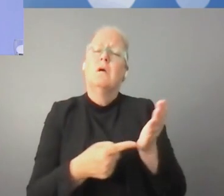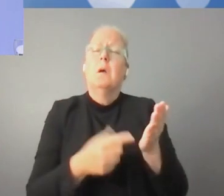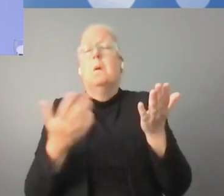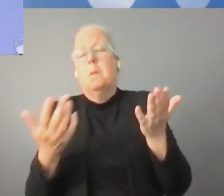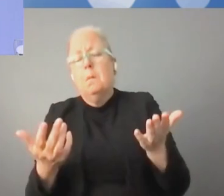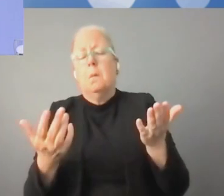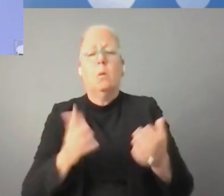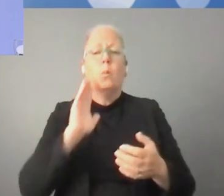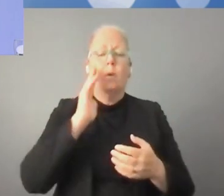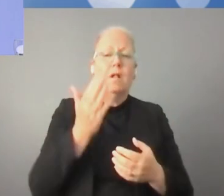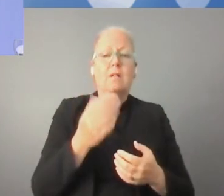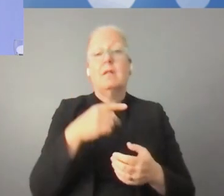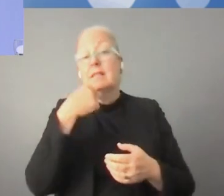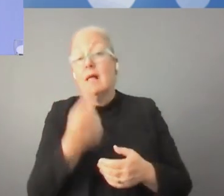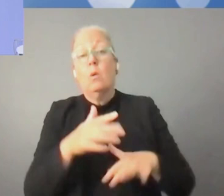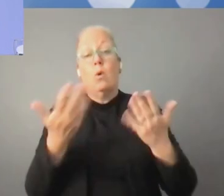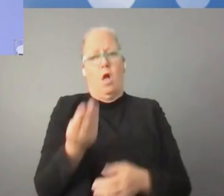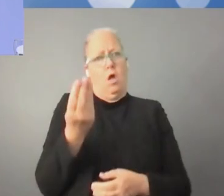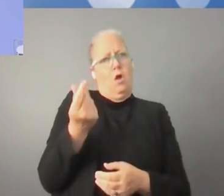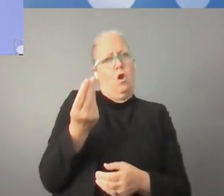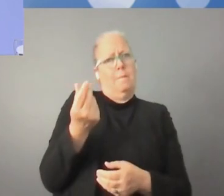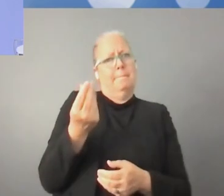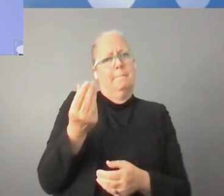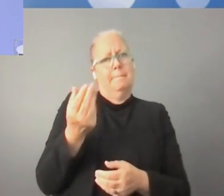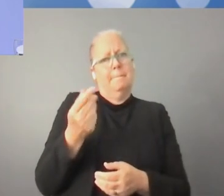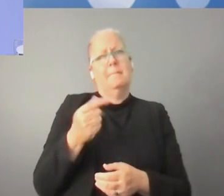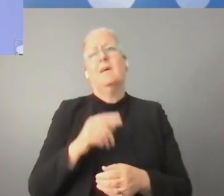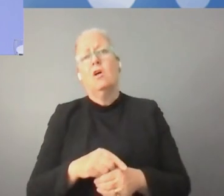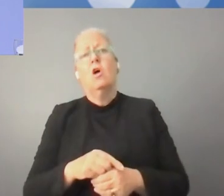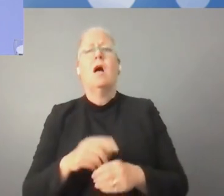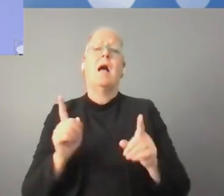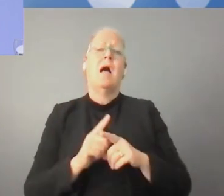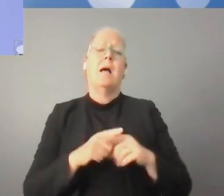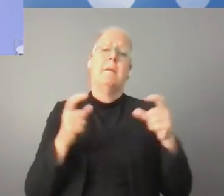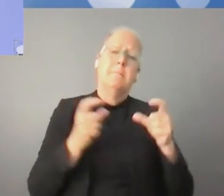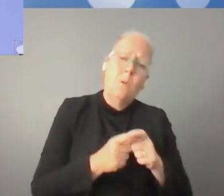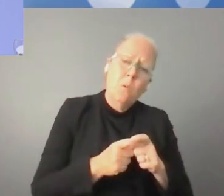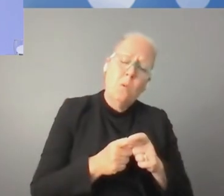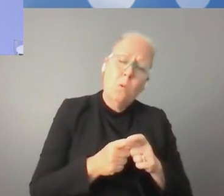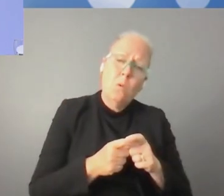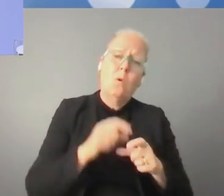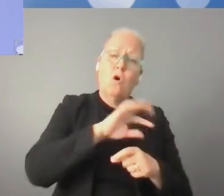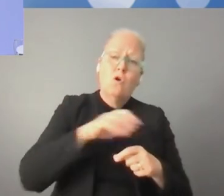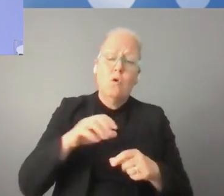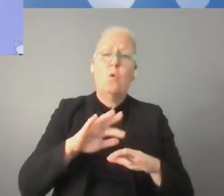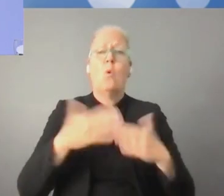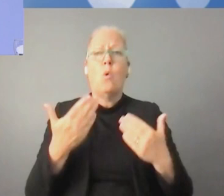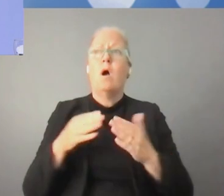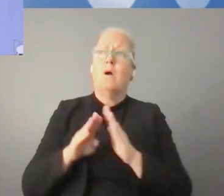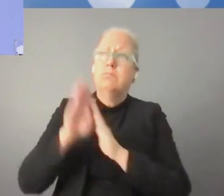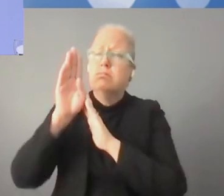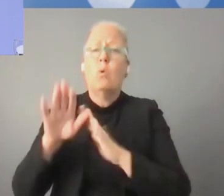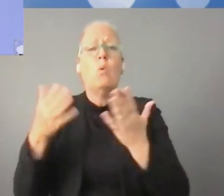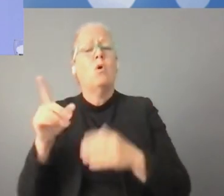إن التقنيات الحديثة سوف تجعل التطور